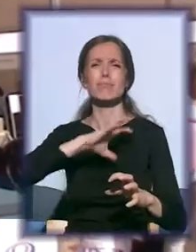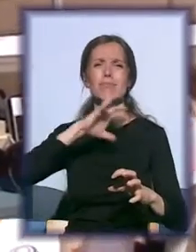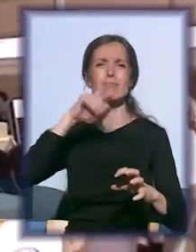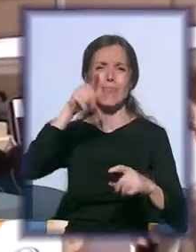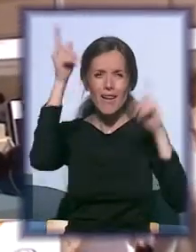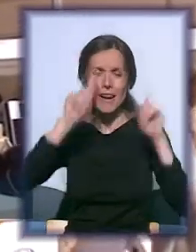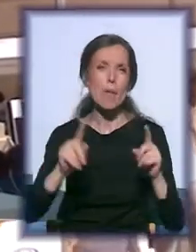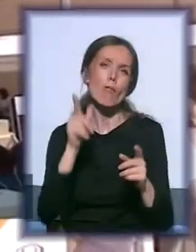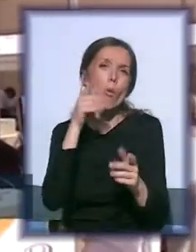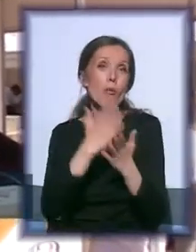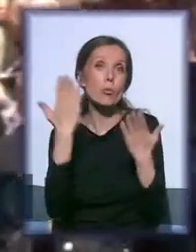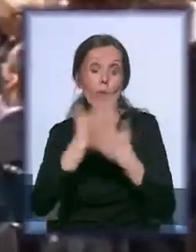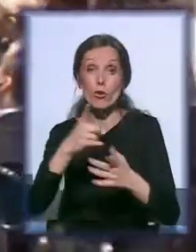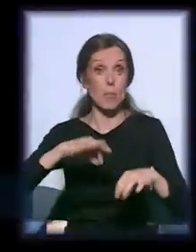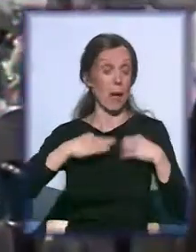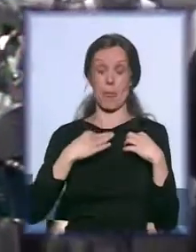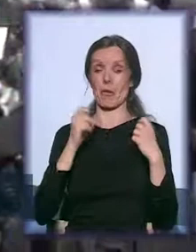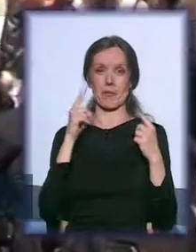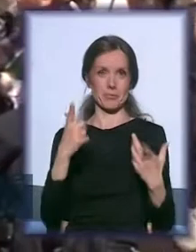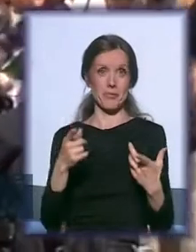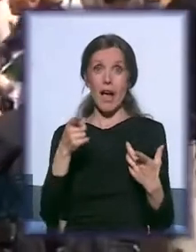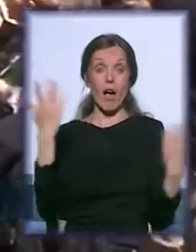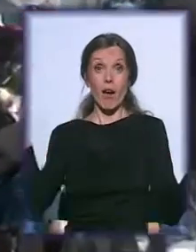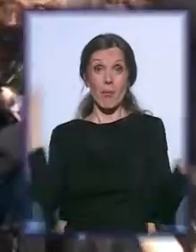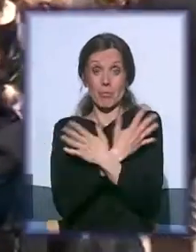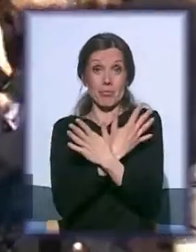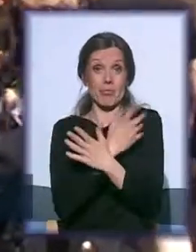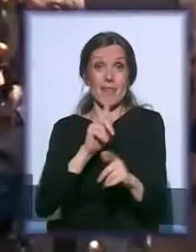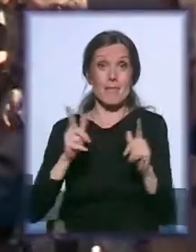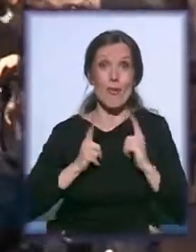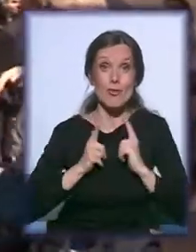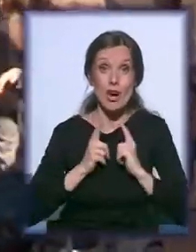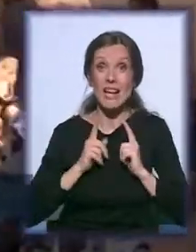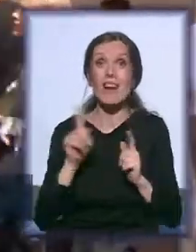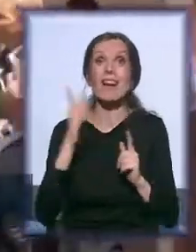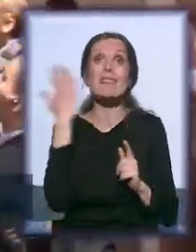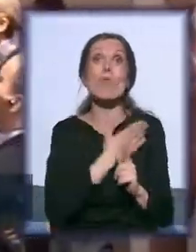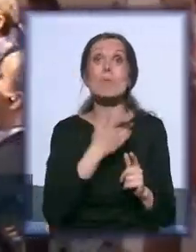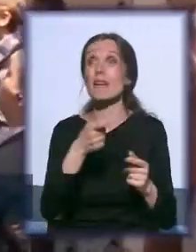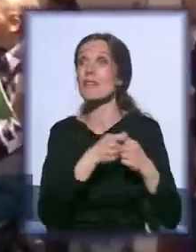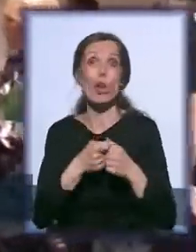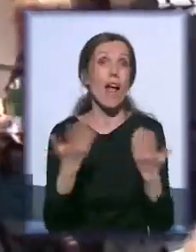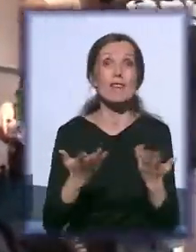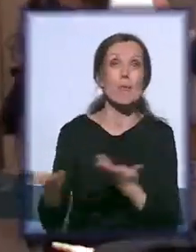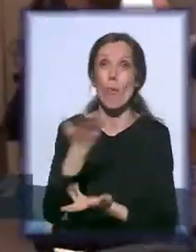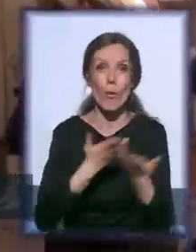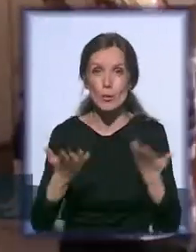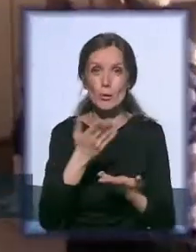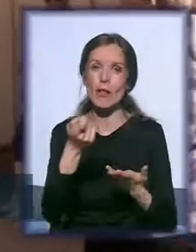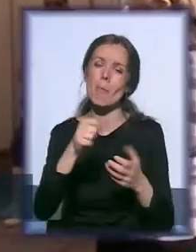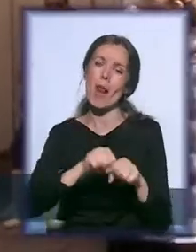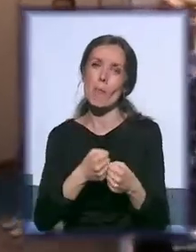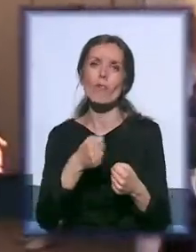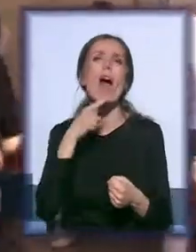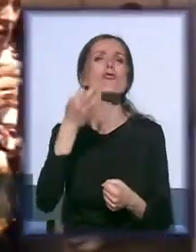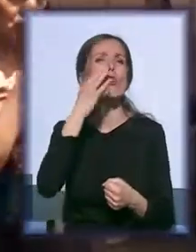tako, Grmevina je onakav grad, da je to tako naglo došlo i nismo uspeli da se opšte organizujemo, ne znamo kućemo i to je pokvarilo. Ali ipak